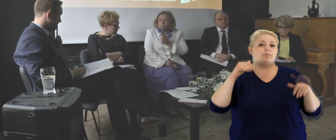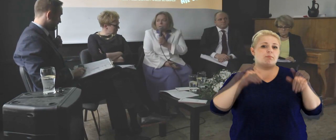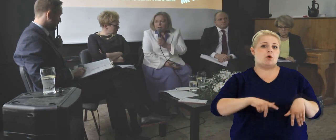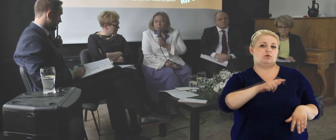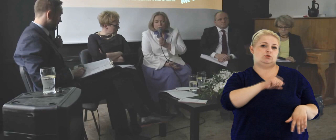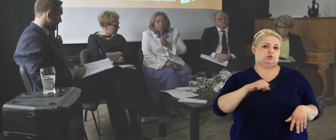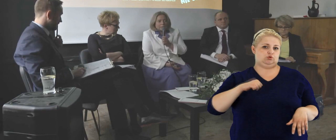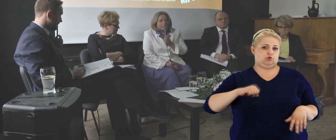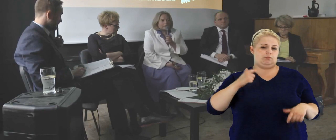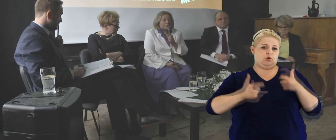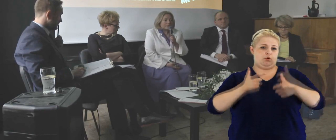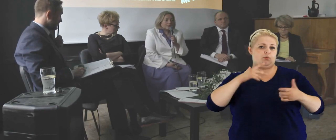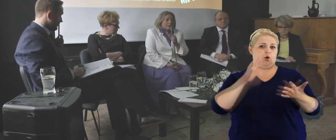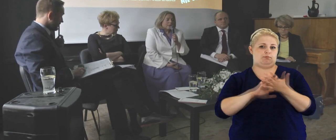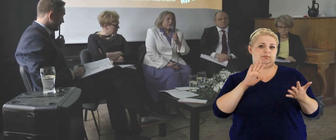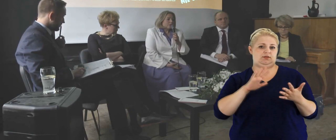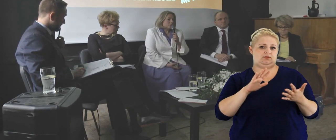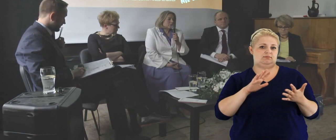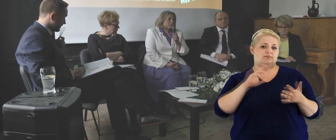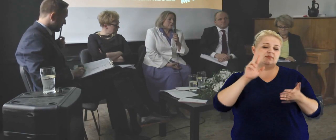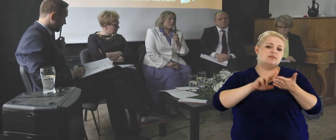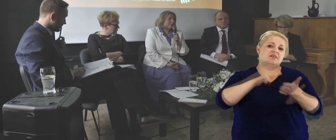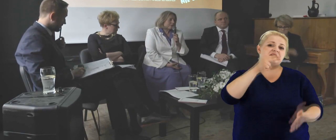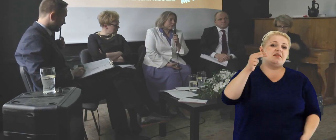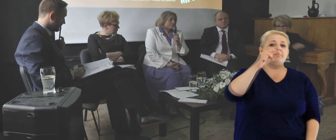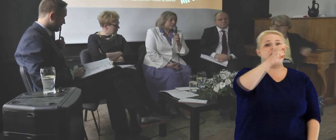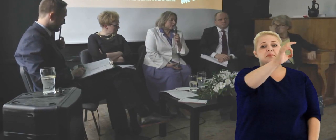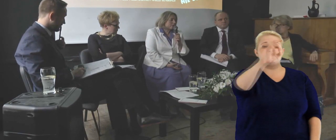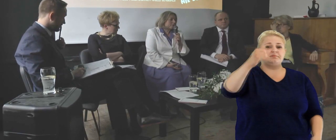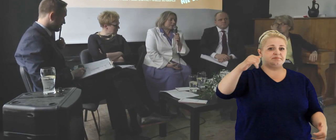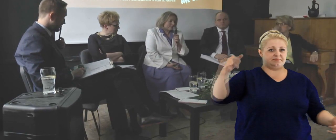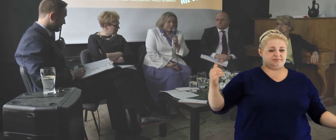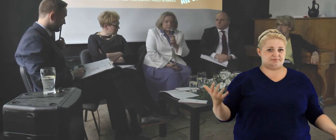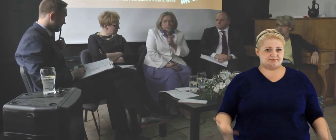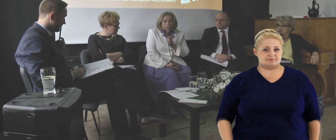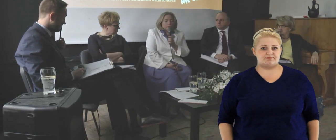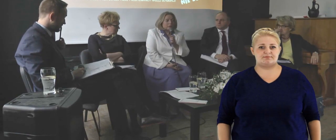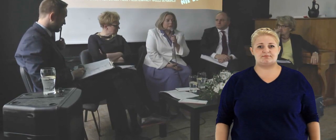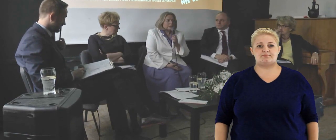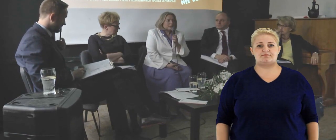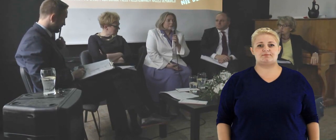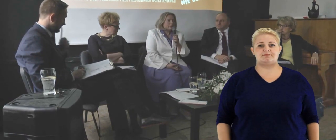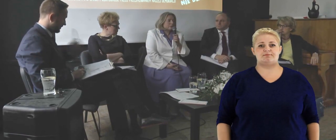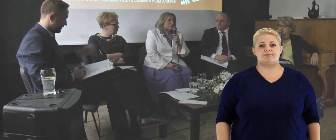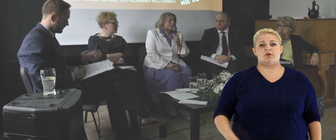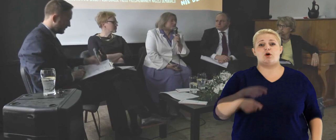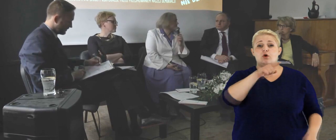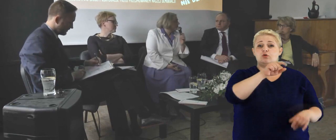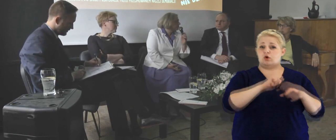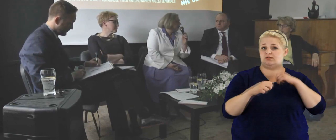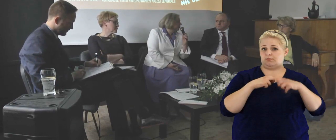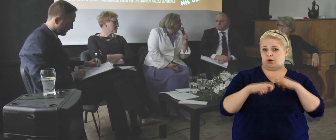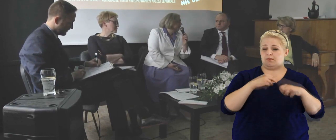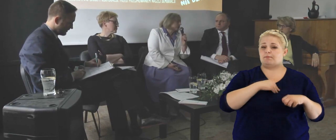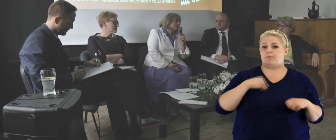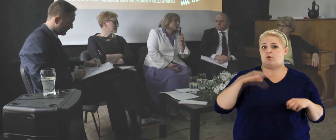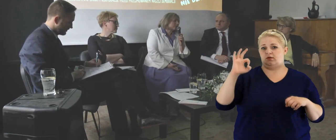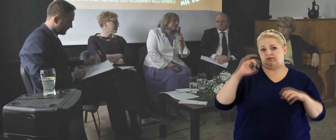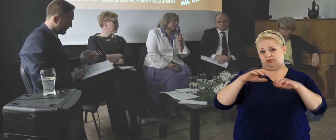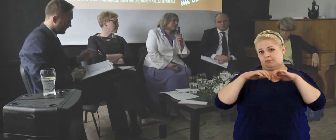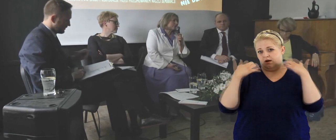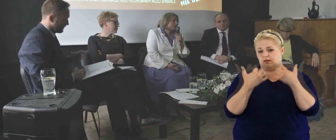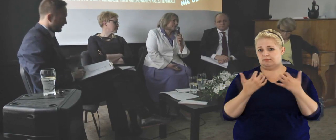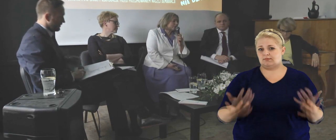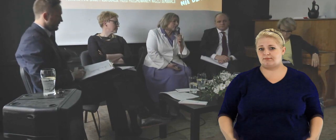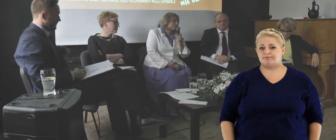opinię odpowiedzialną na ten temat. I to jest problem na pewno polskiego parlamentu, podej... Nie wiem, jak to jest,